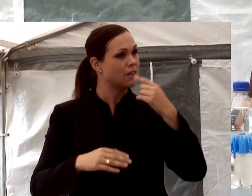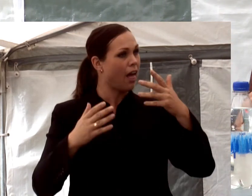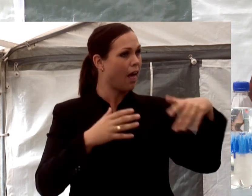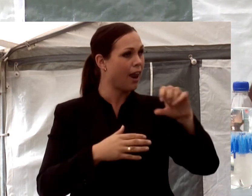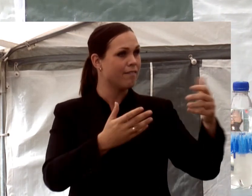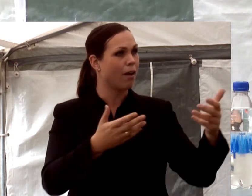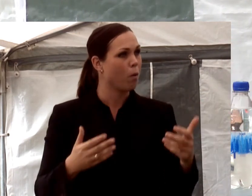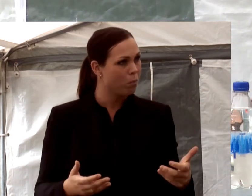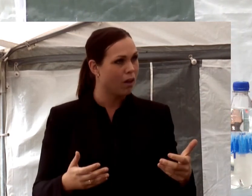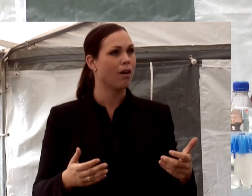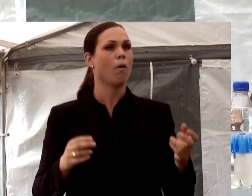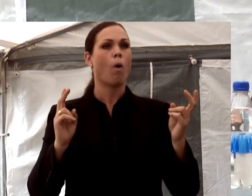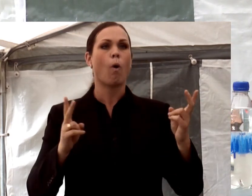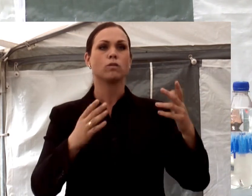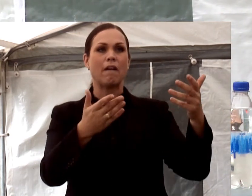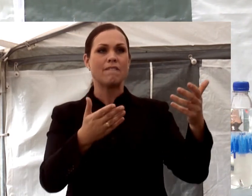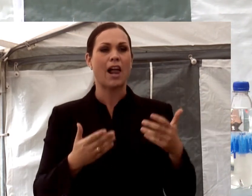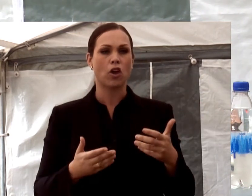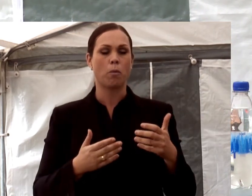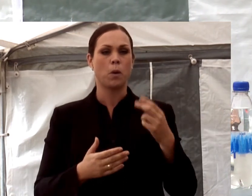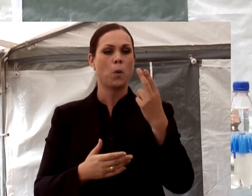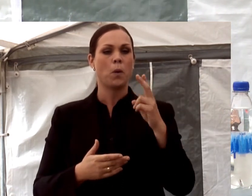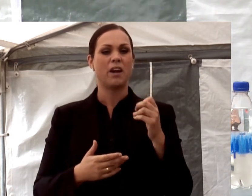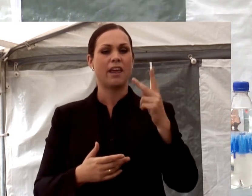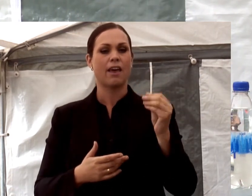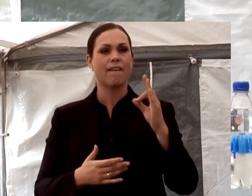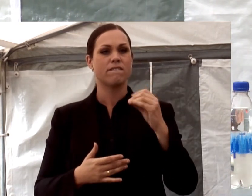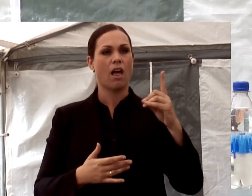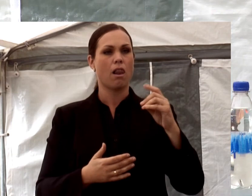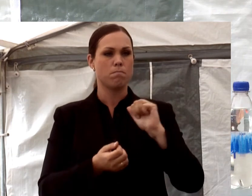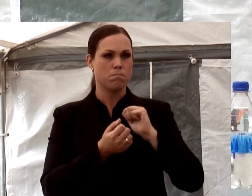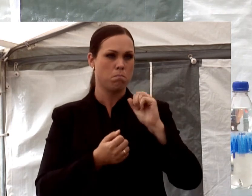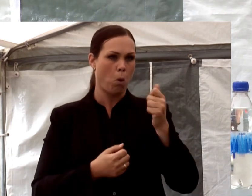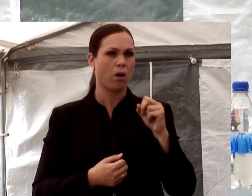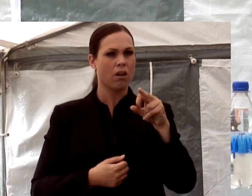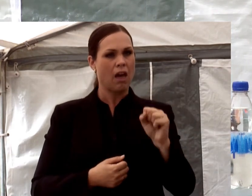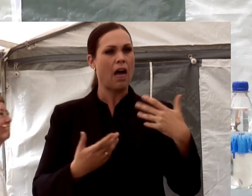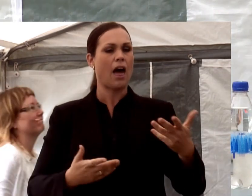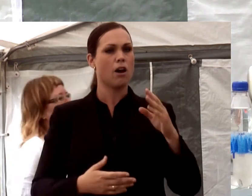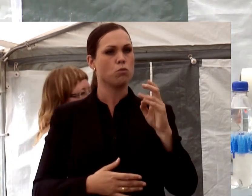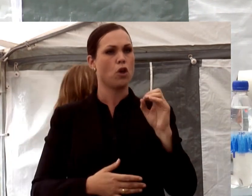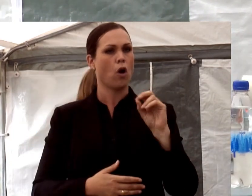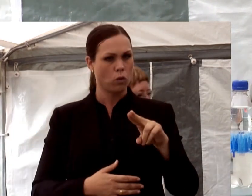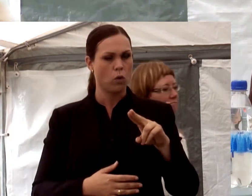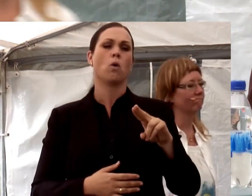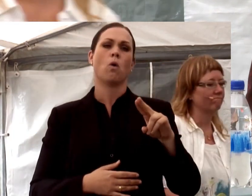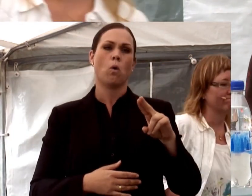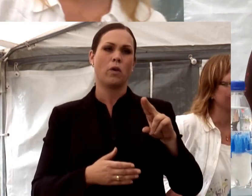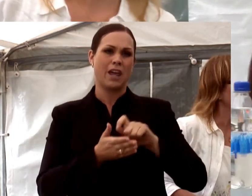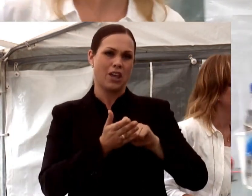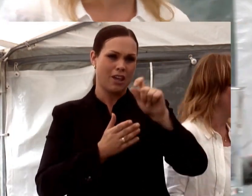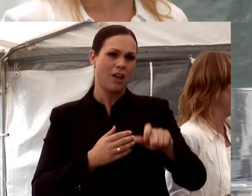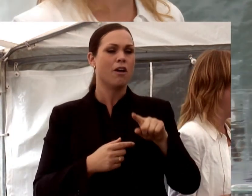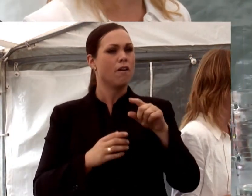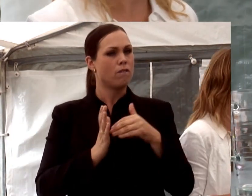välkomna. Och även välkomna Ulrika Fjällborg som är moderator. Som är redaktör på veckans affärer och ska leda oss igenom det här.